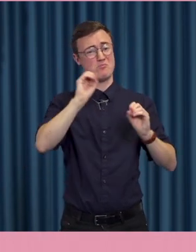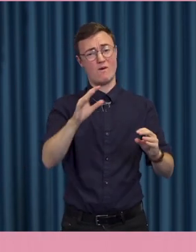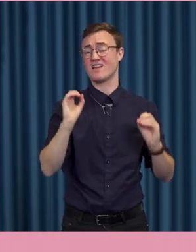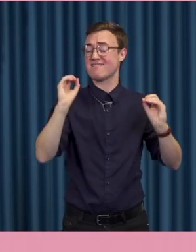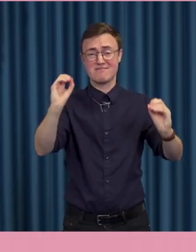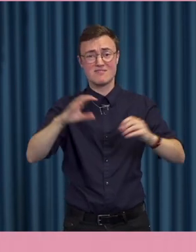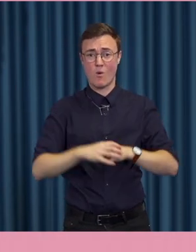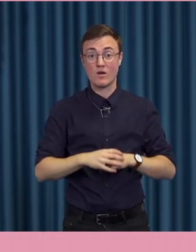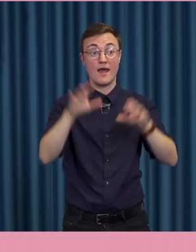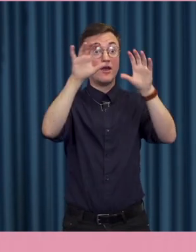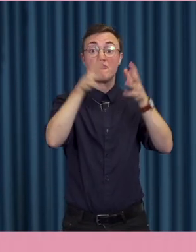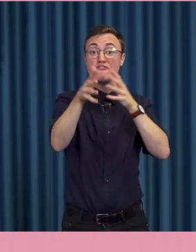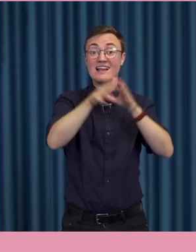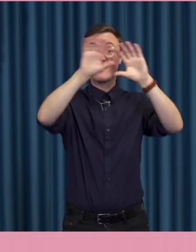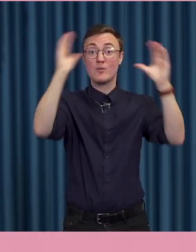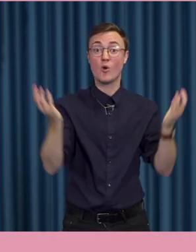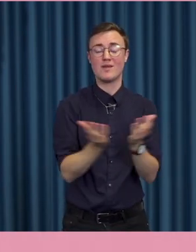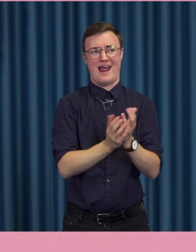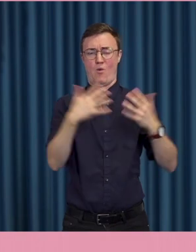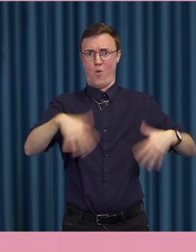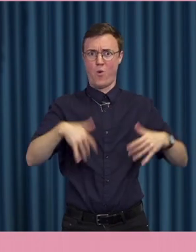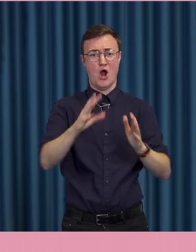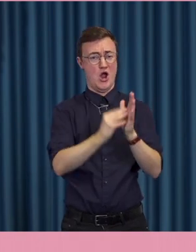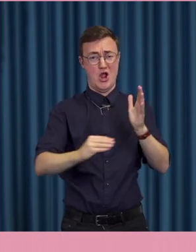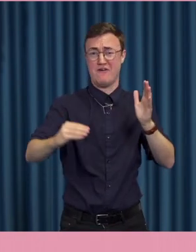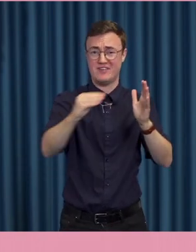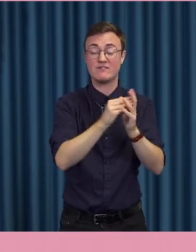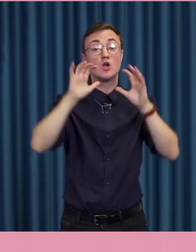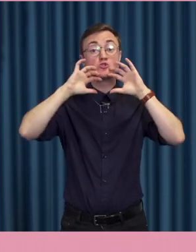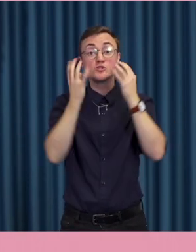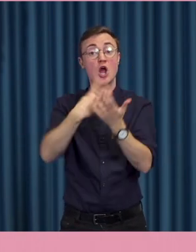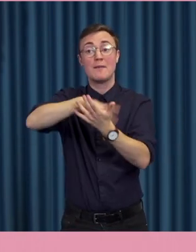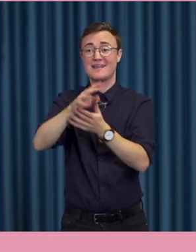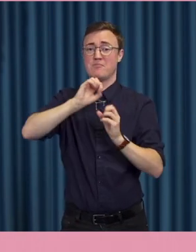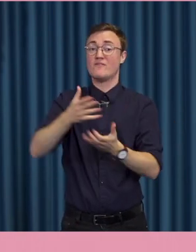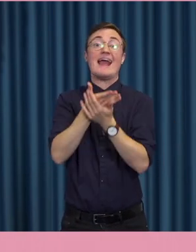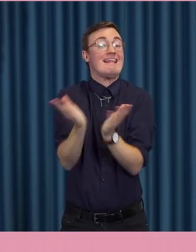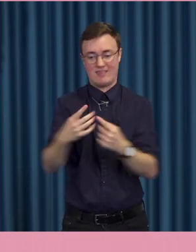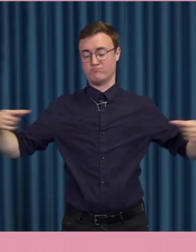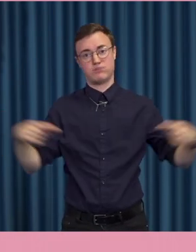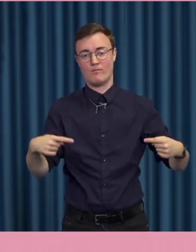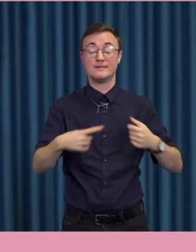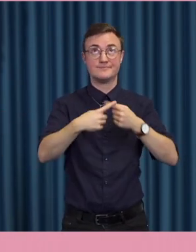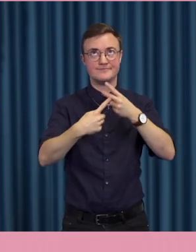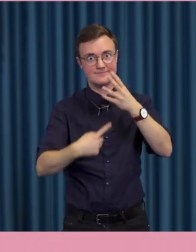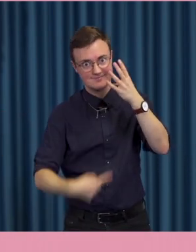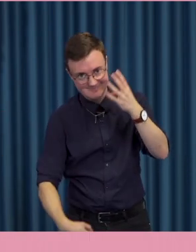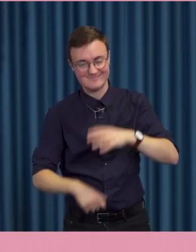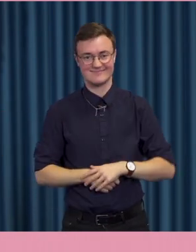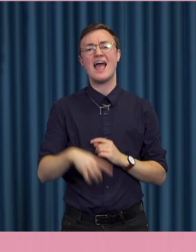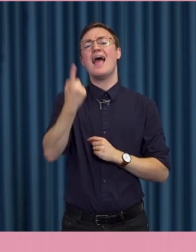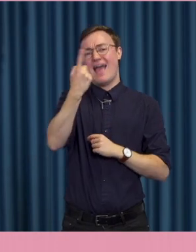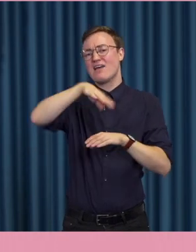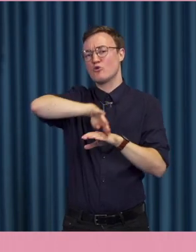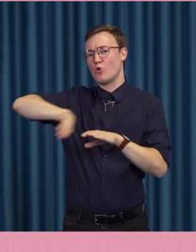Filterbubblornas betydelse verkar överdrivits. Sociala medier ligger inte nödvändigtvis bakom ökande polarisering och så vidare. Undantaget